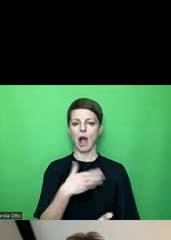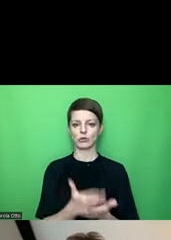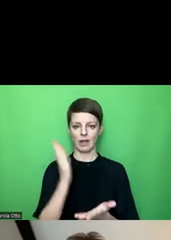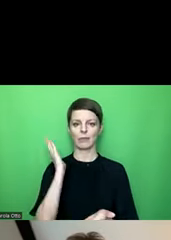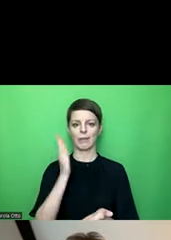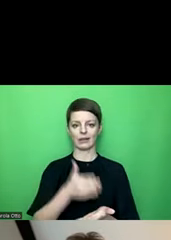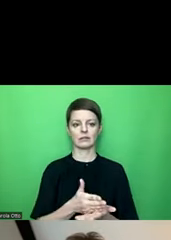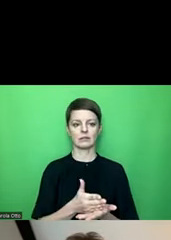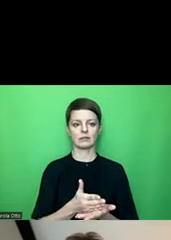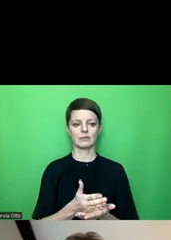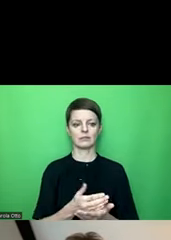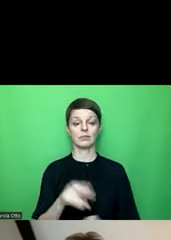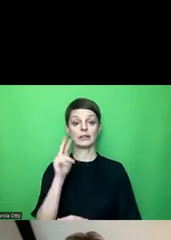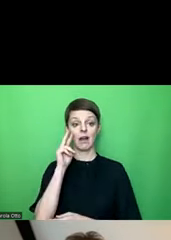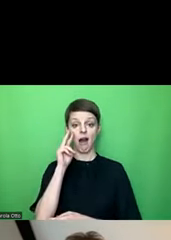kann jetzt unter Ansicht